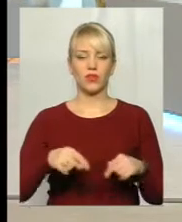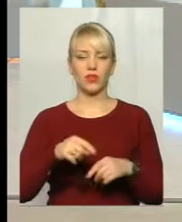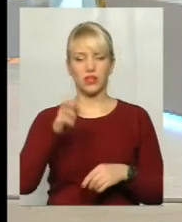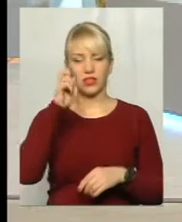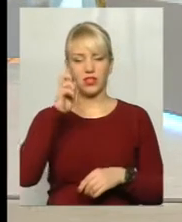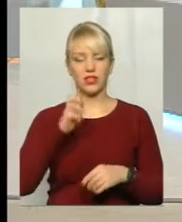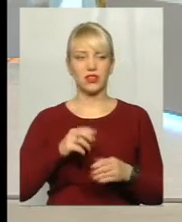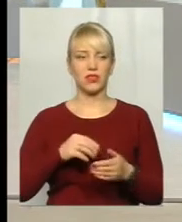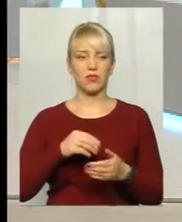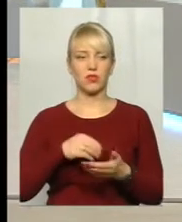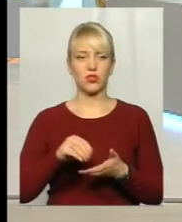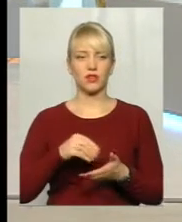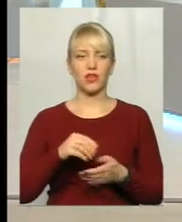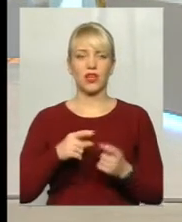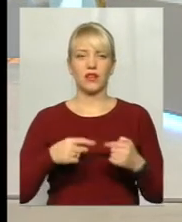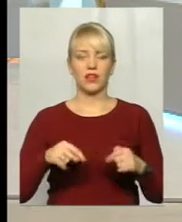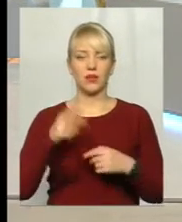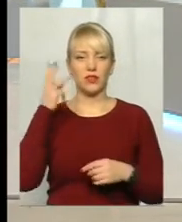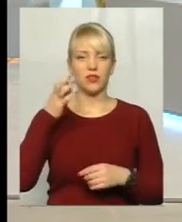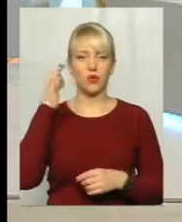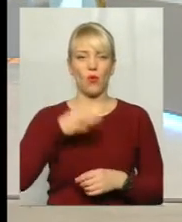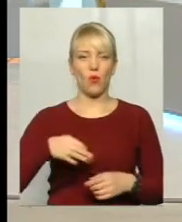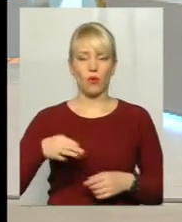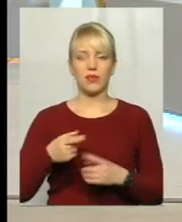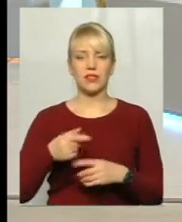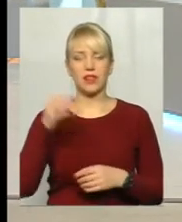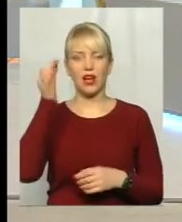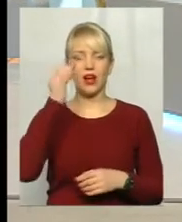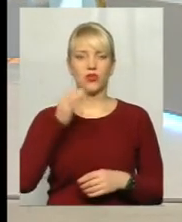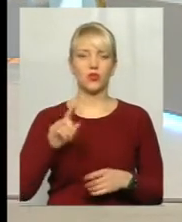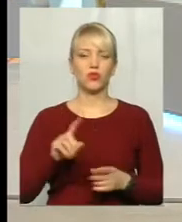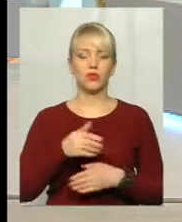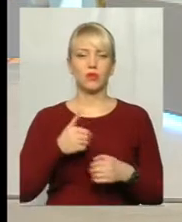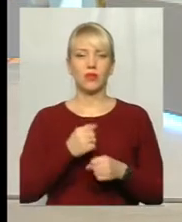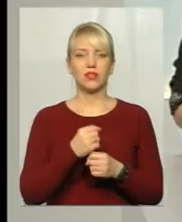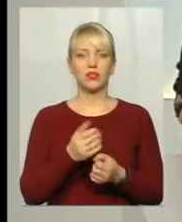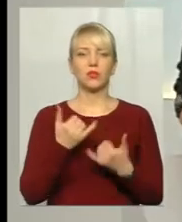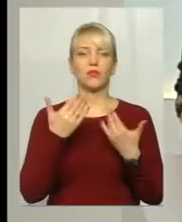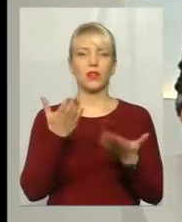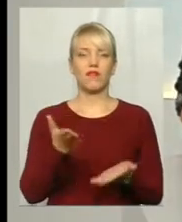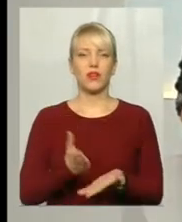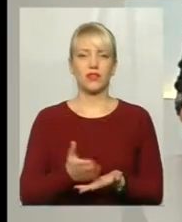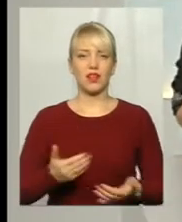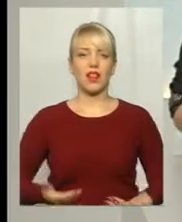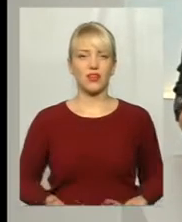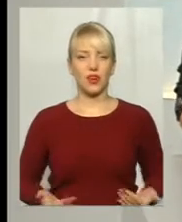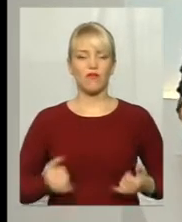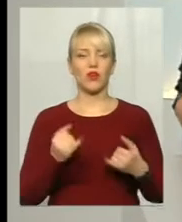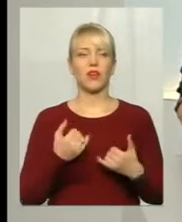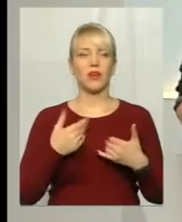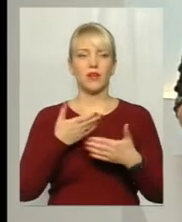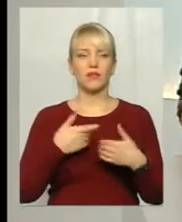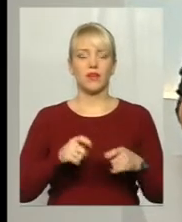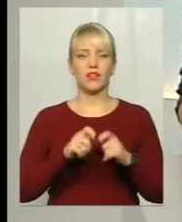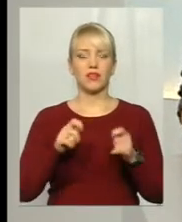Хмельницької області. Доброго дня. Нашим телеглядачам я нагадую, що ми працюємо для вас наживо. Отож, ми вже відкриваємо